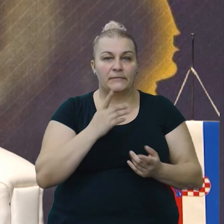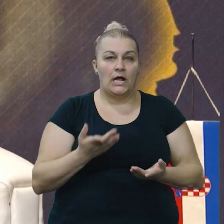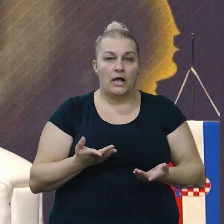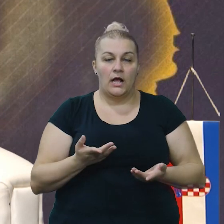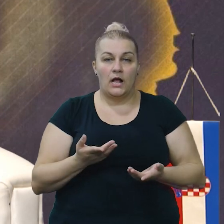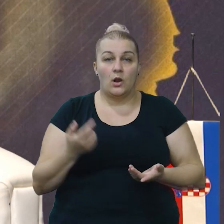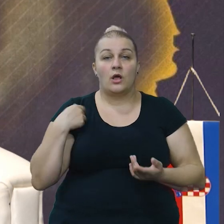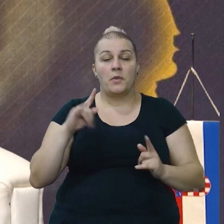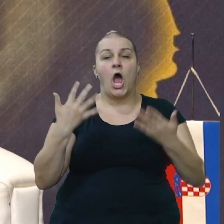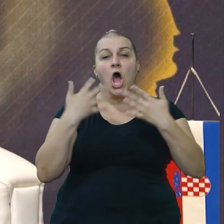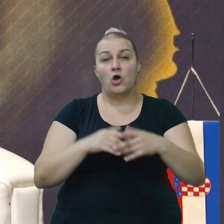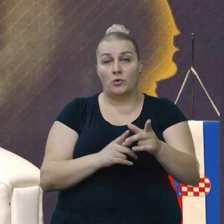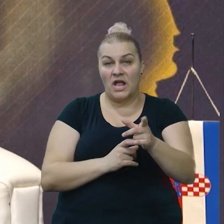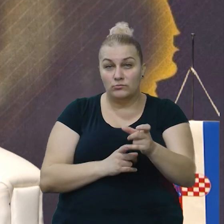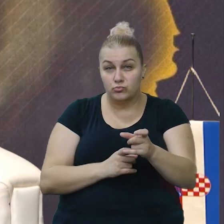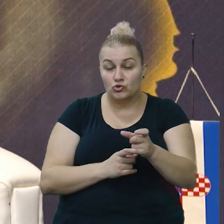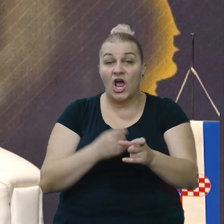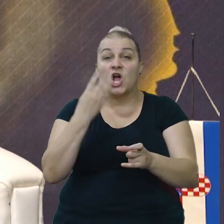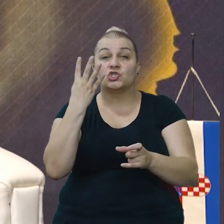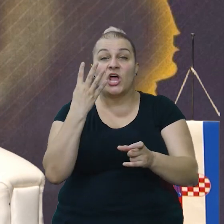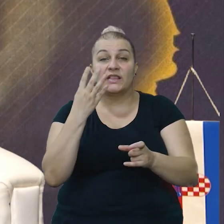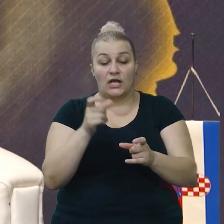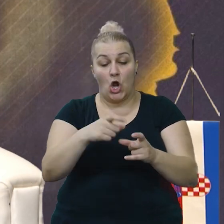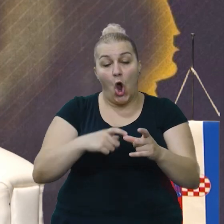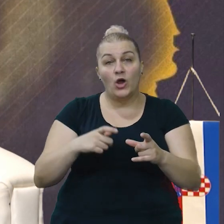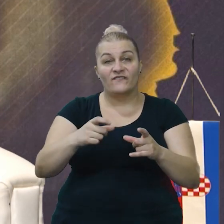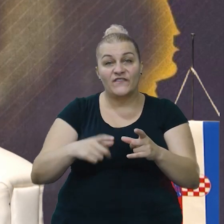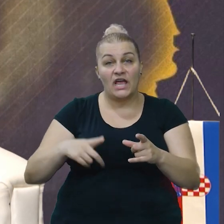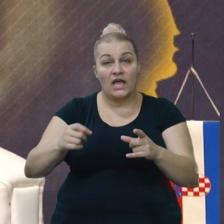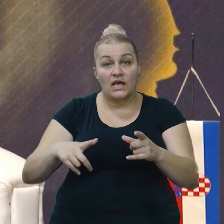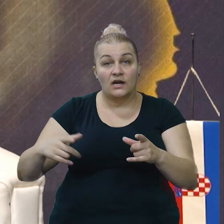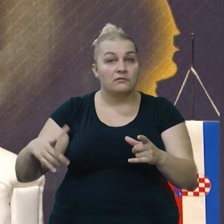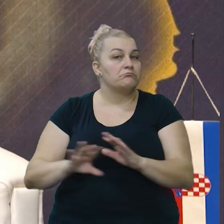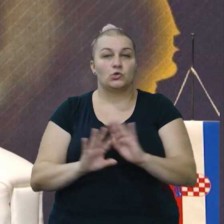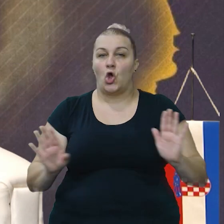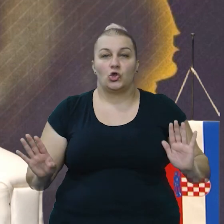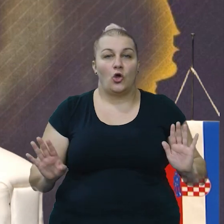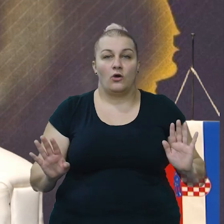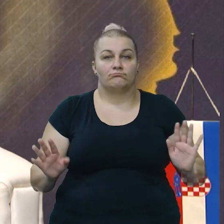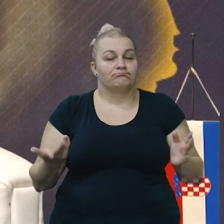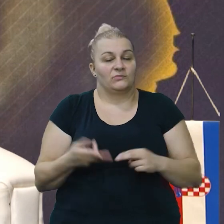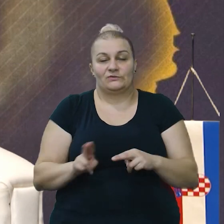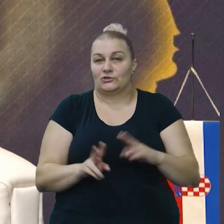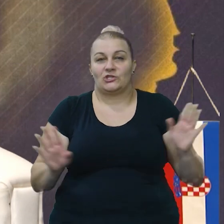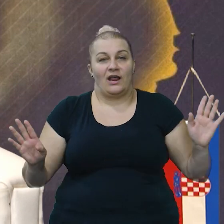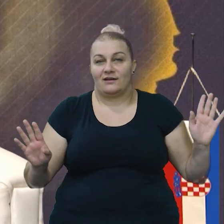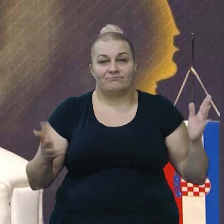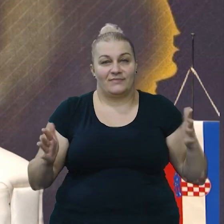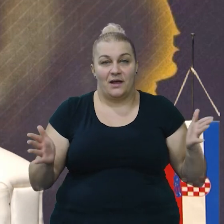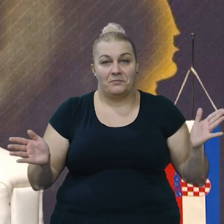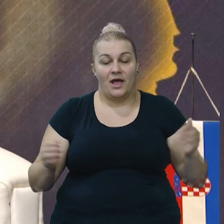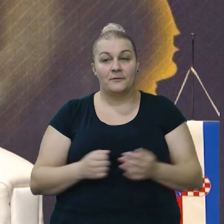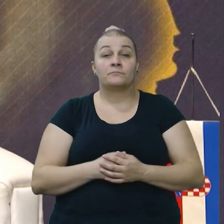Imao sam automatsku pušku sa četiri okvira i to je to. Nije bilo više. Branili smo